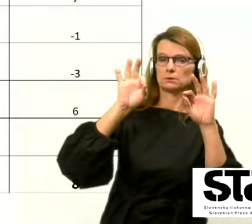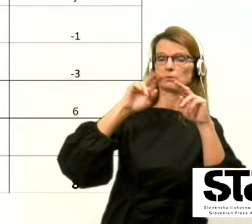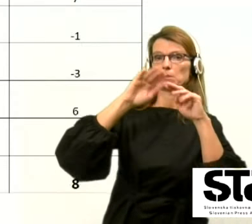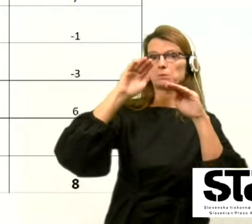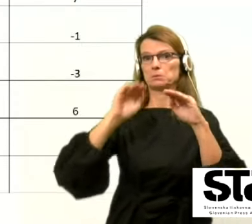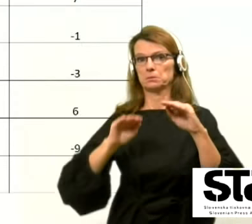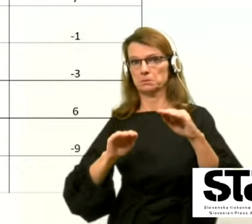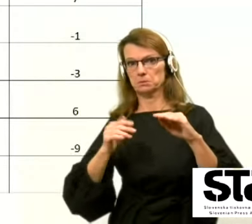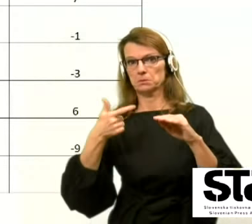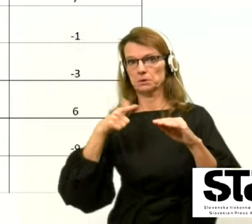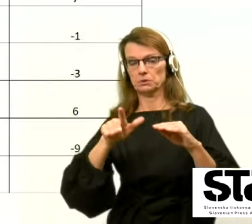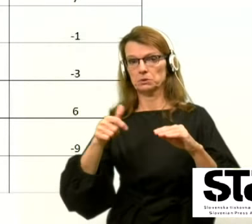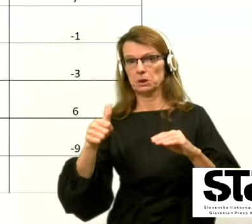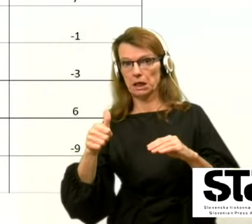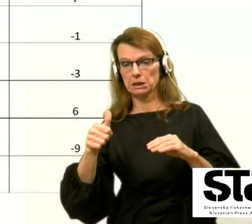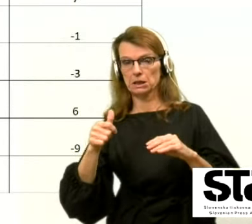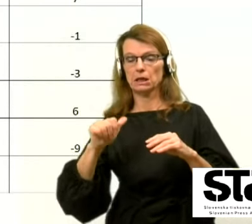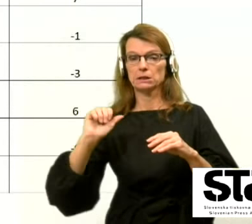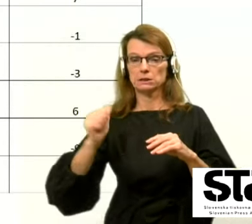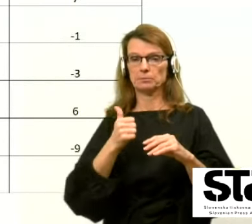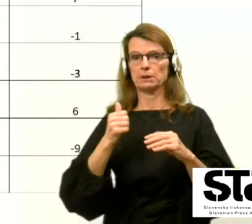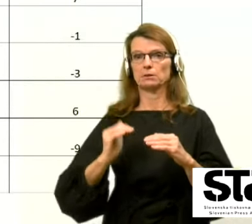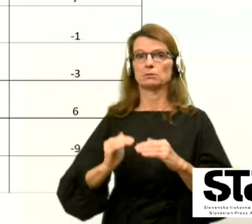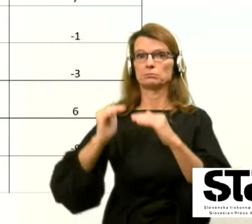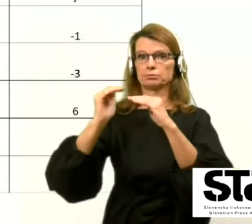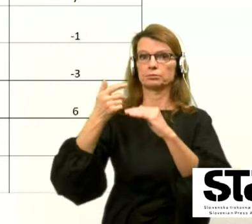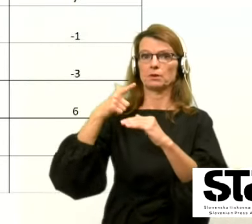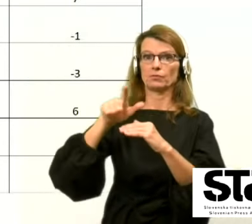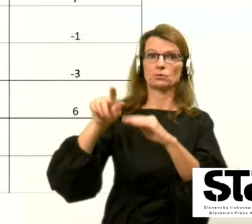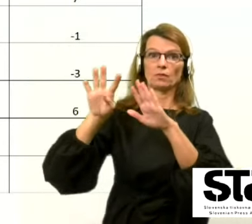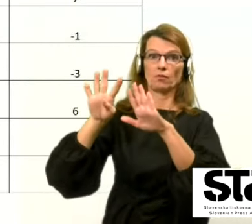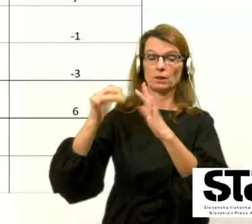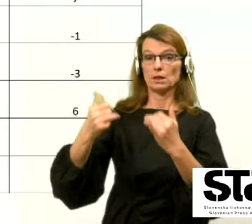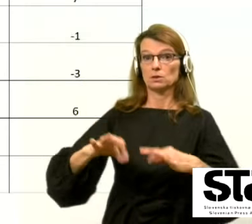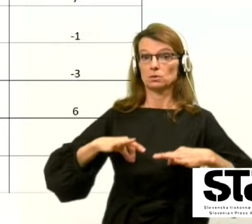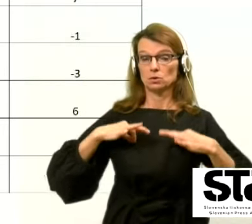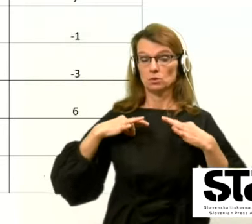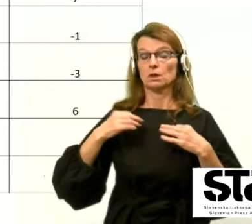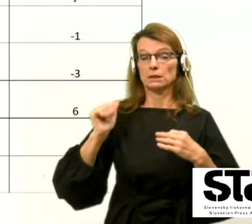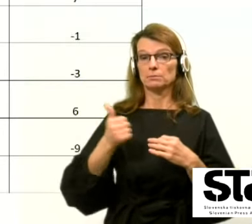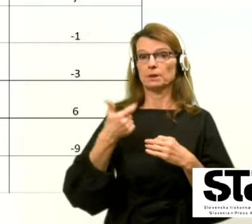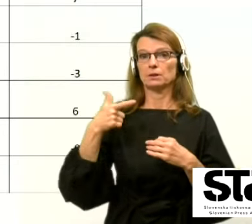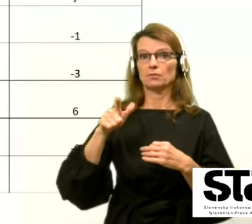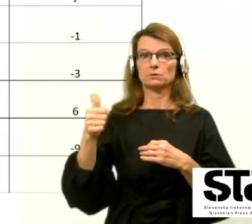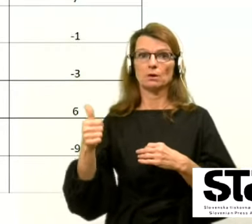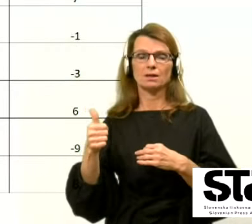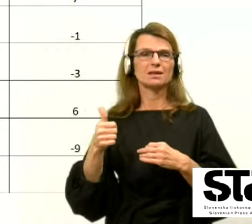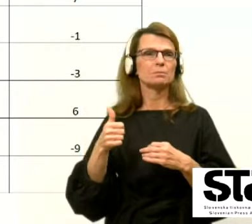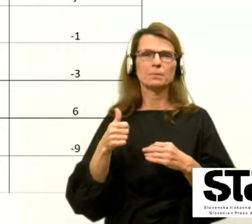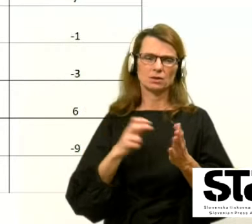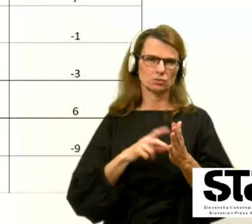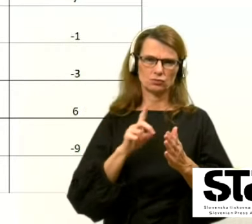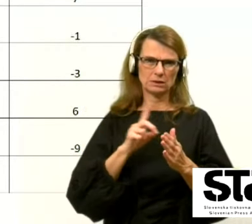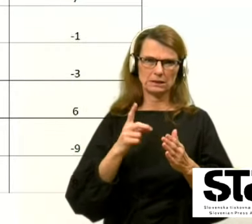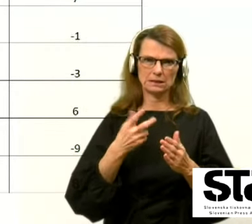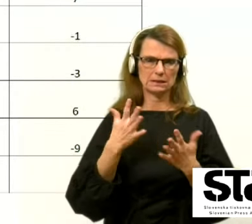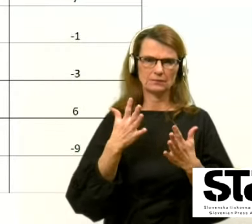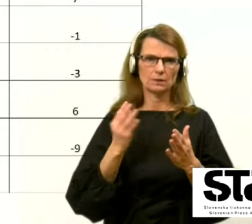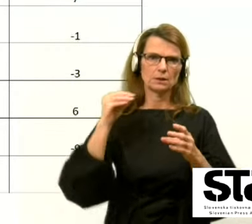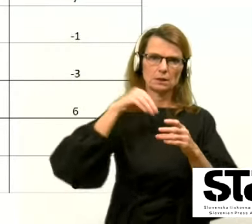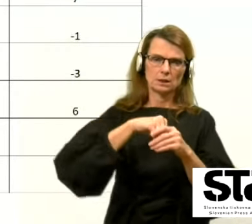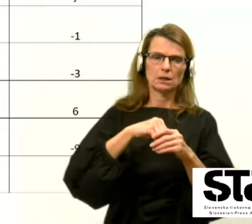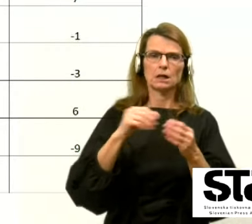pa spet padec na 201 in potem na 209. danes jutra je bilo vzpet 201, ampak to še nimamo grafično